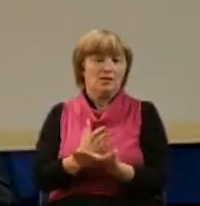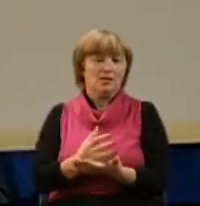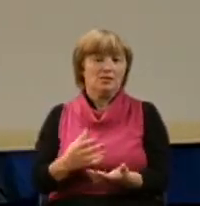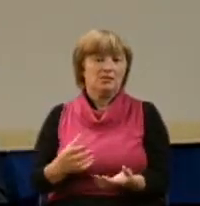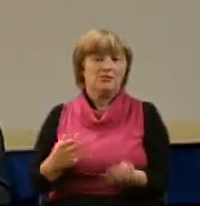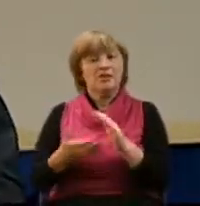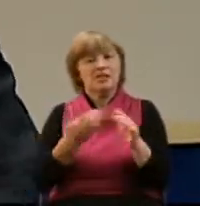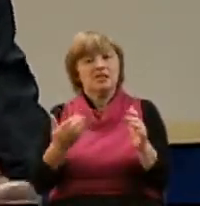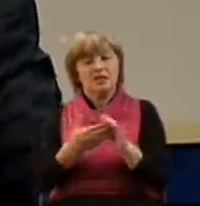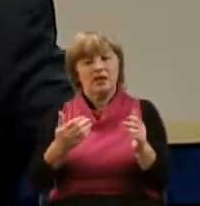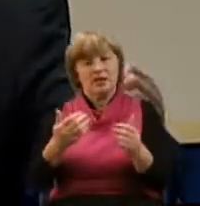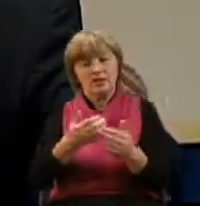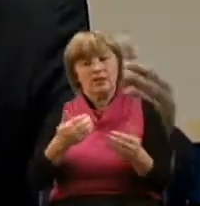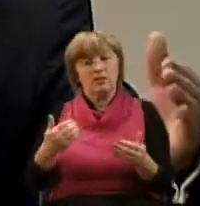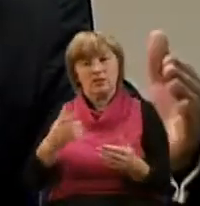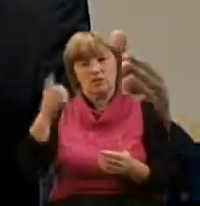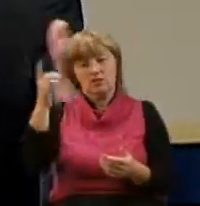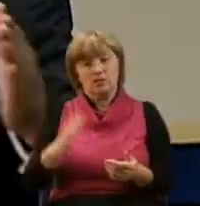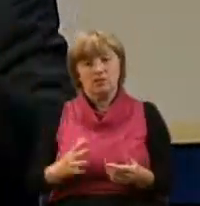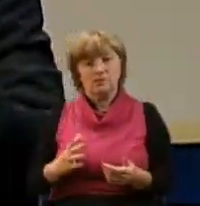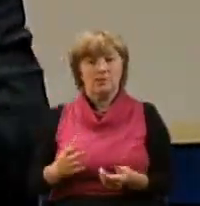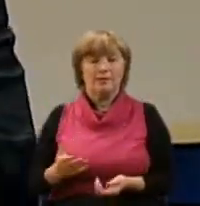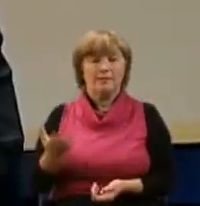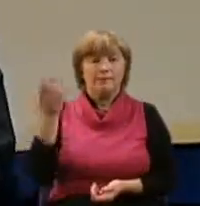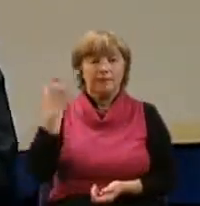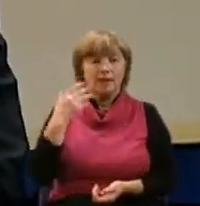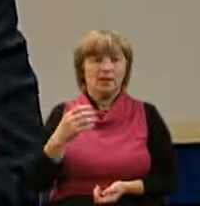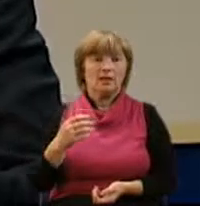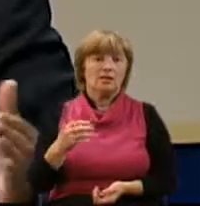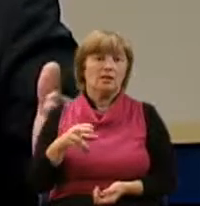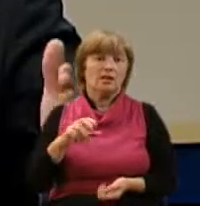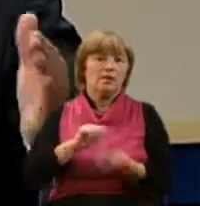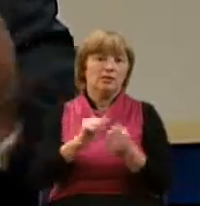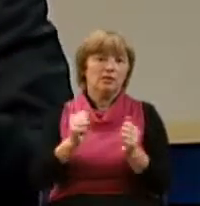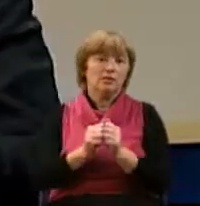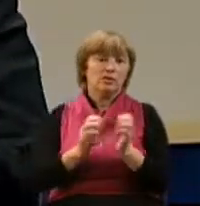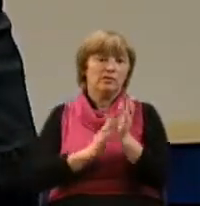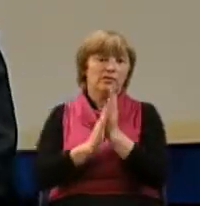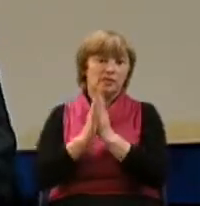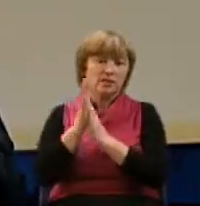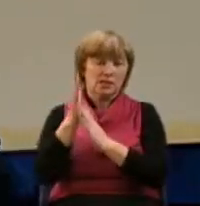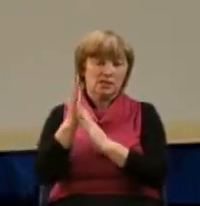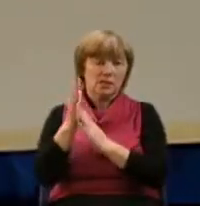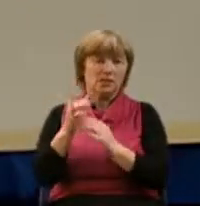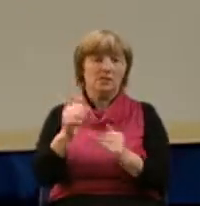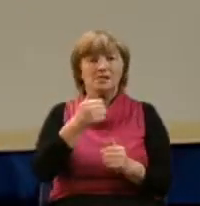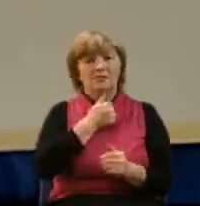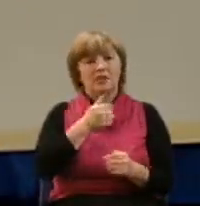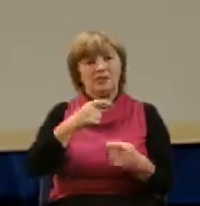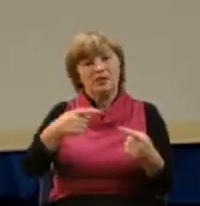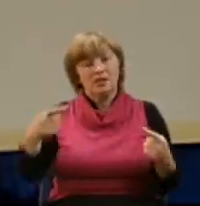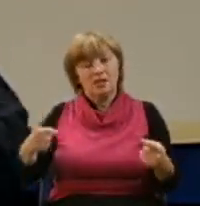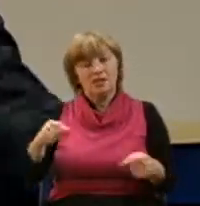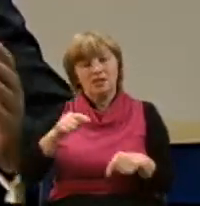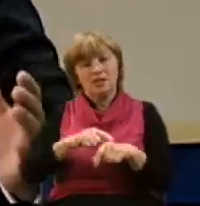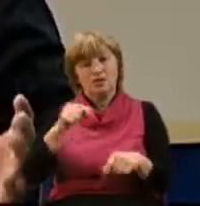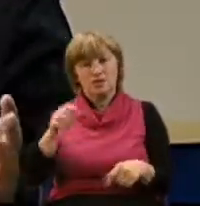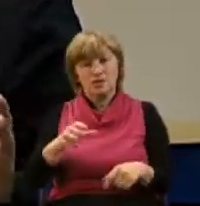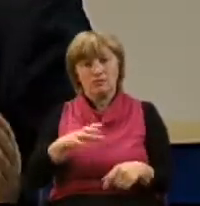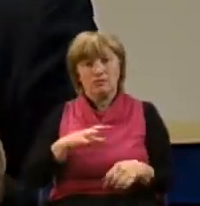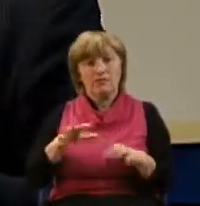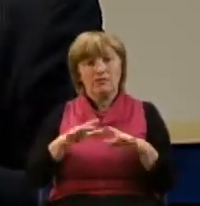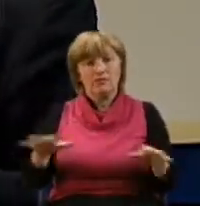Петра происходил этот процесс взросления, конечно, он испытывал разные чувства и был движим